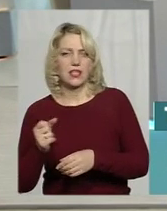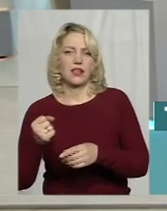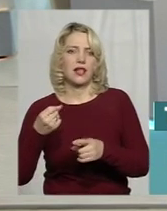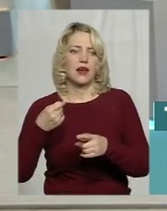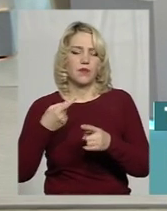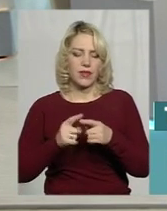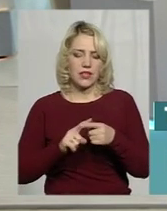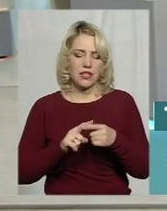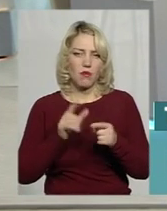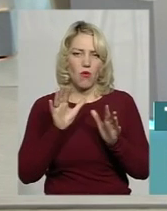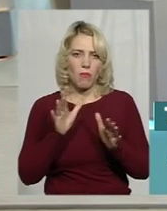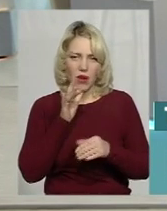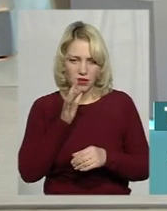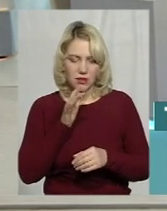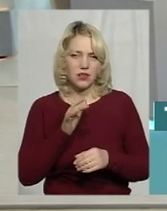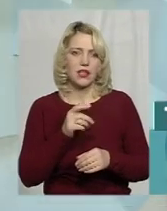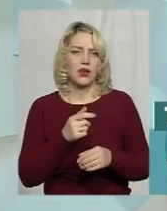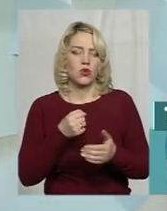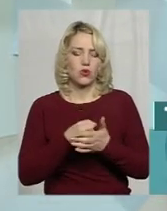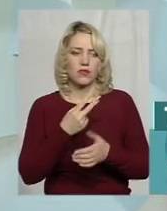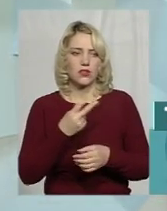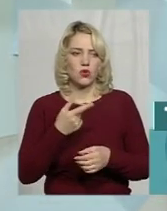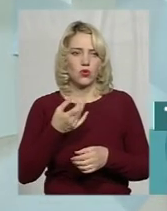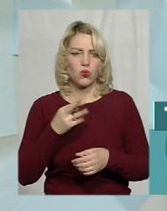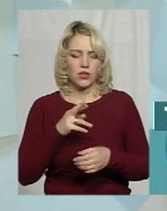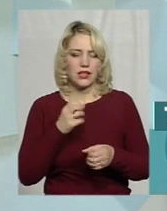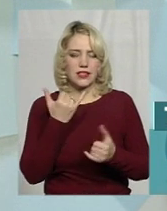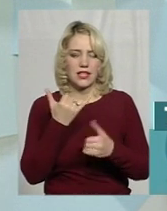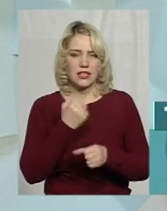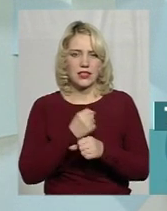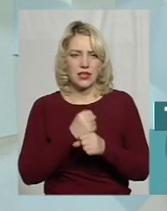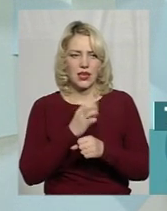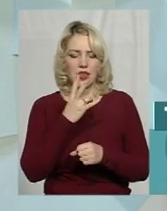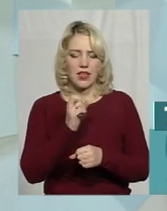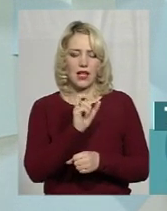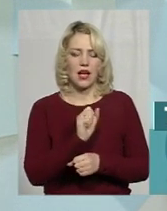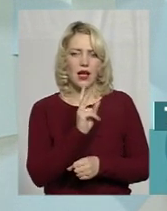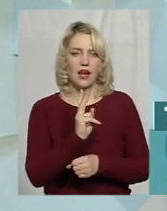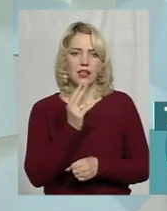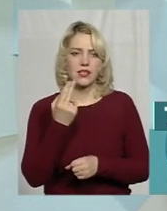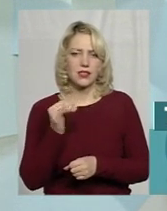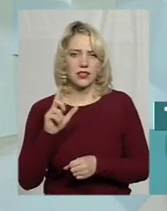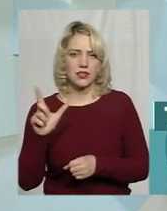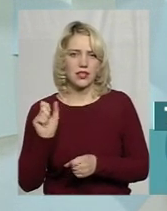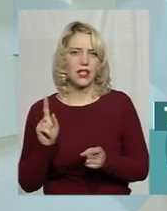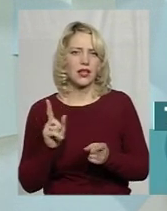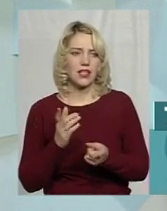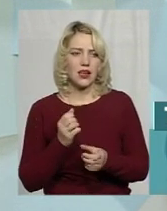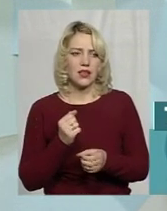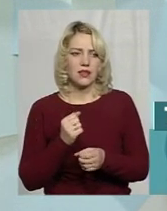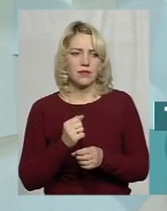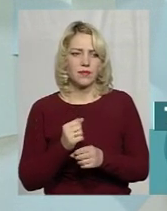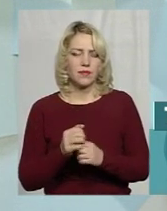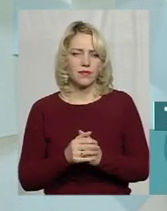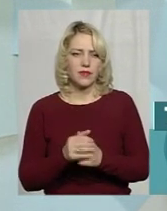На даний момент до 22 лютого зараз діє на акциз, це який обчислюється за формулою, акциз на